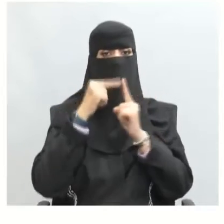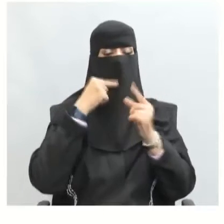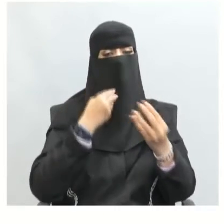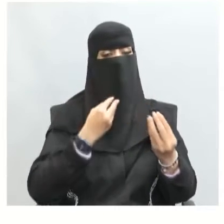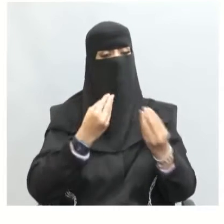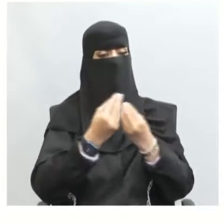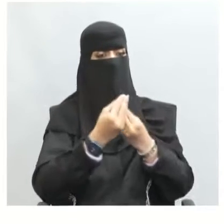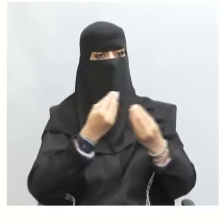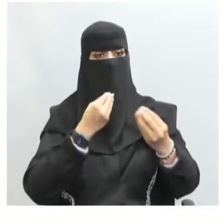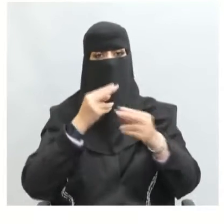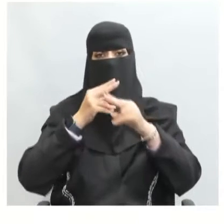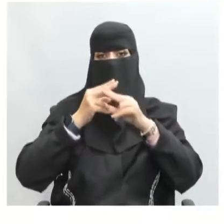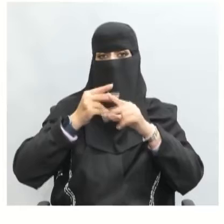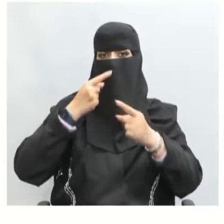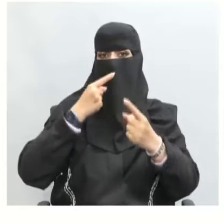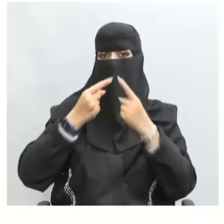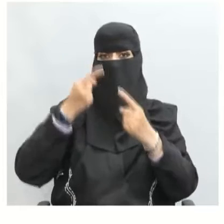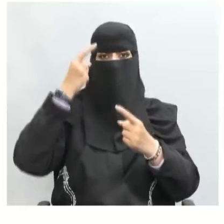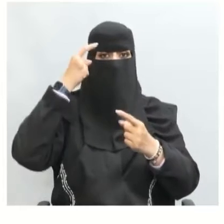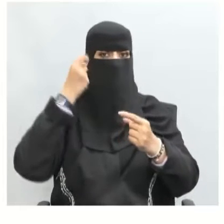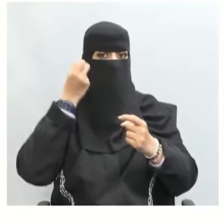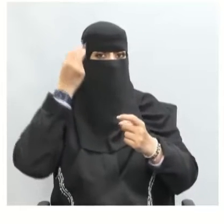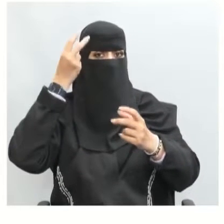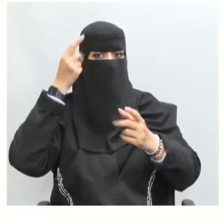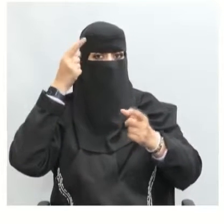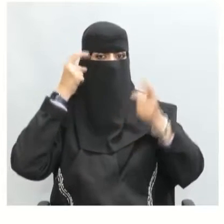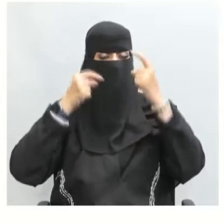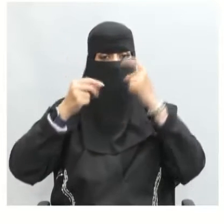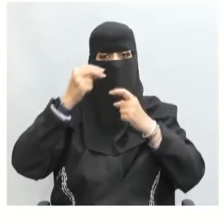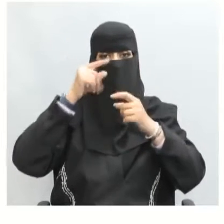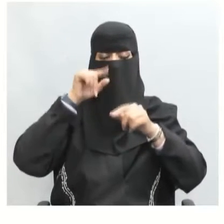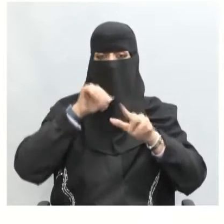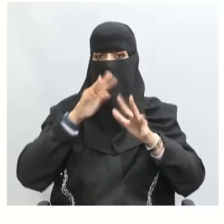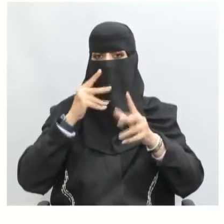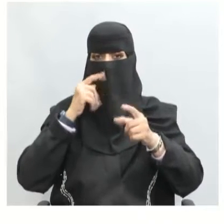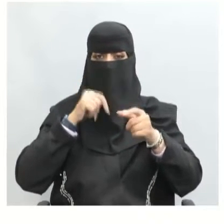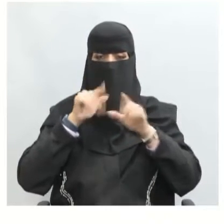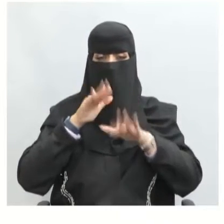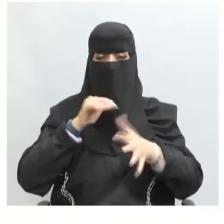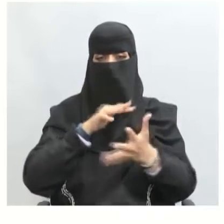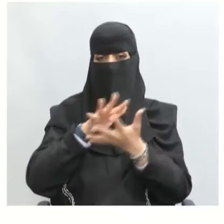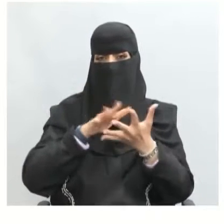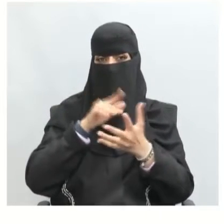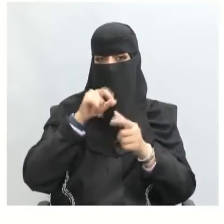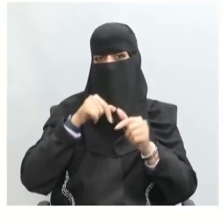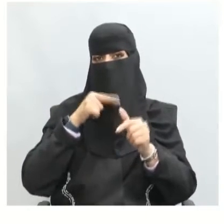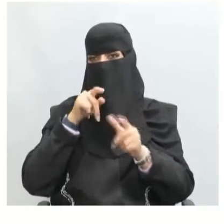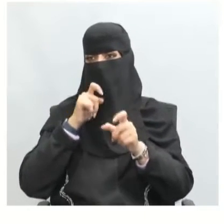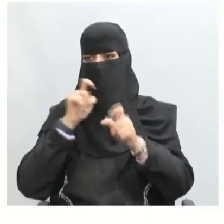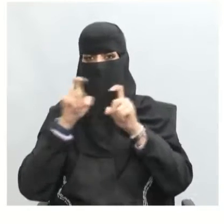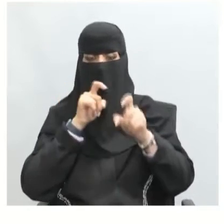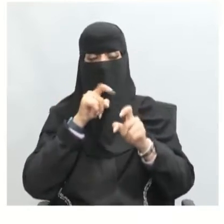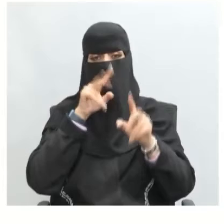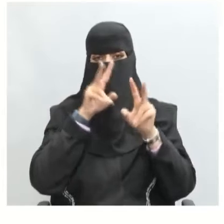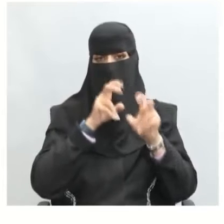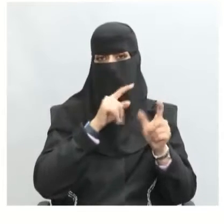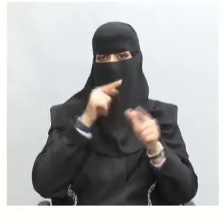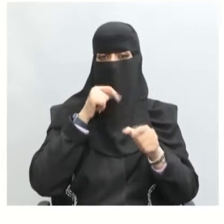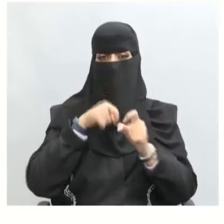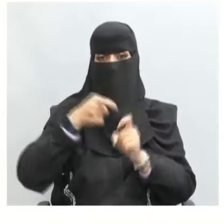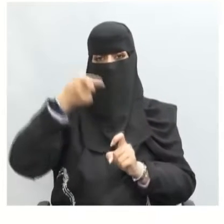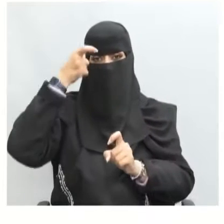تبادل الآراء والمعرفة وقد يكون طرحا للحلول دون تعصب أو خصومة